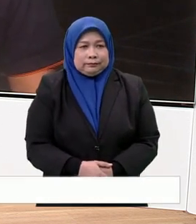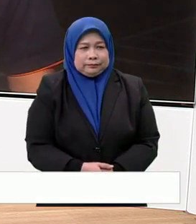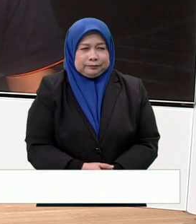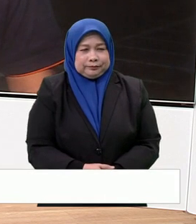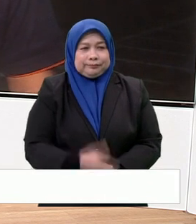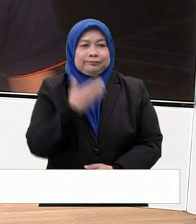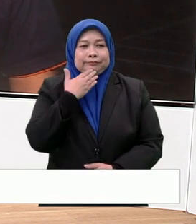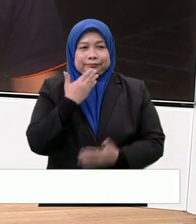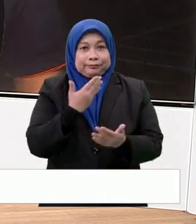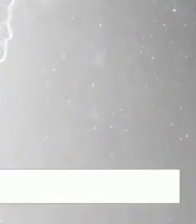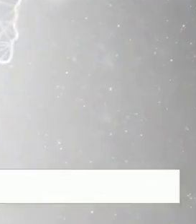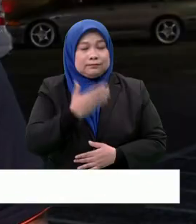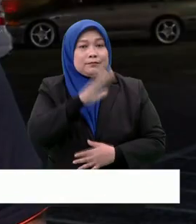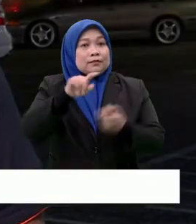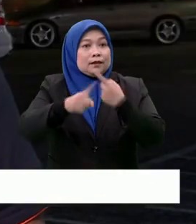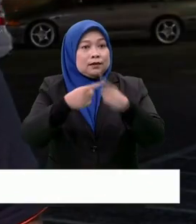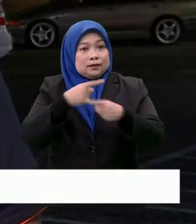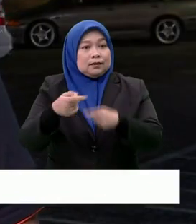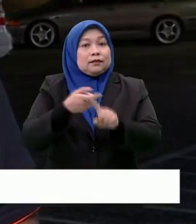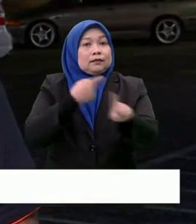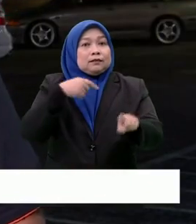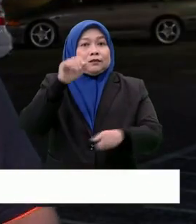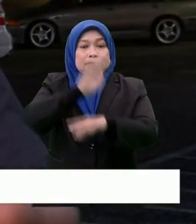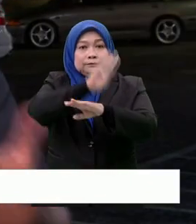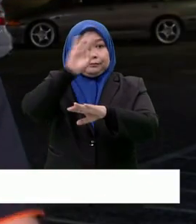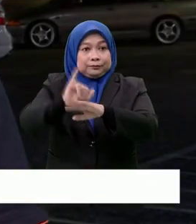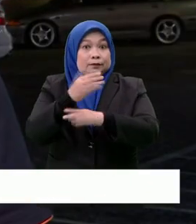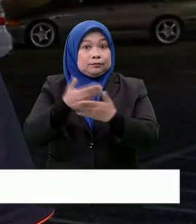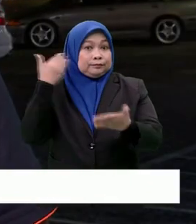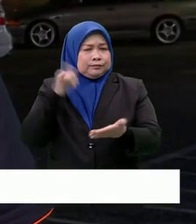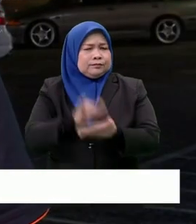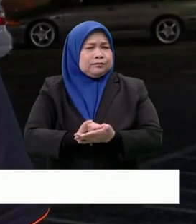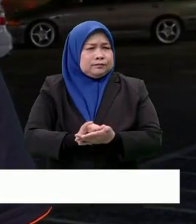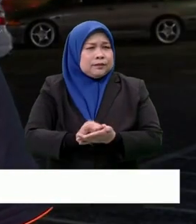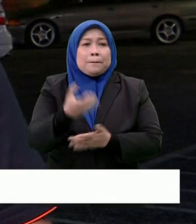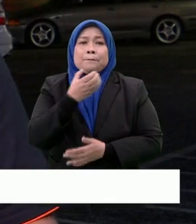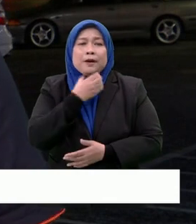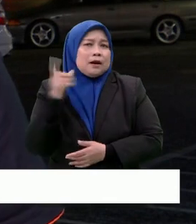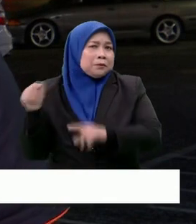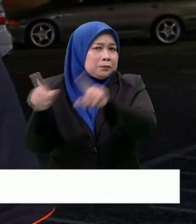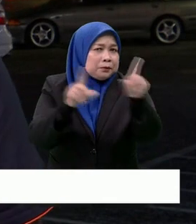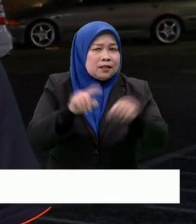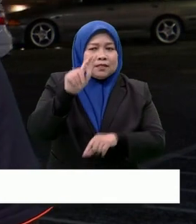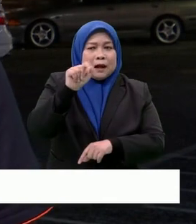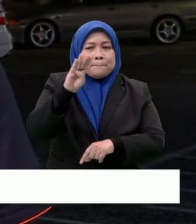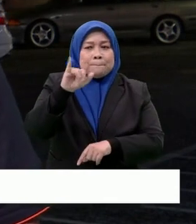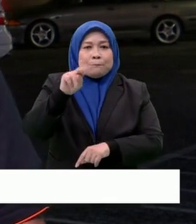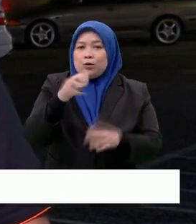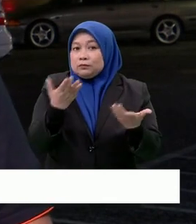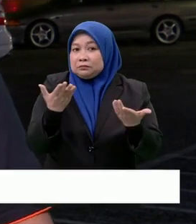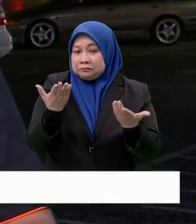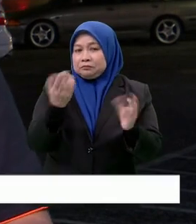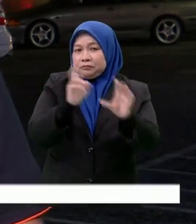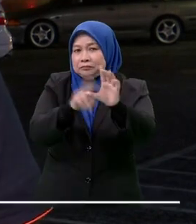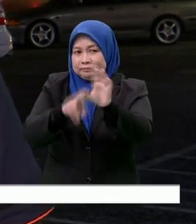Baik terima kasih kerana setugas di Pusat Penyerahan ASEAN di Bukit Jalin. Sebelum ini kalau ia sebut pasal Perak, orang akan sebut Tambun. Kerusi Tambun apabila di